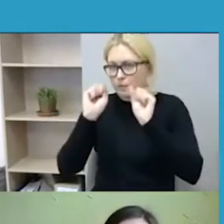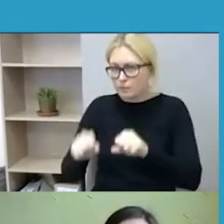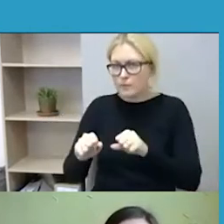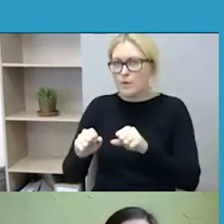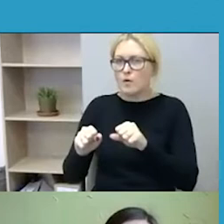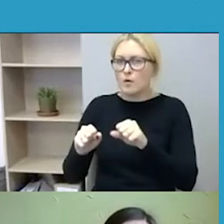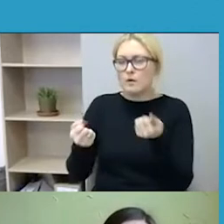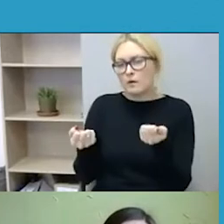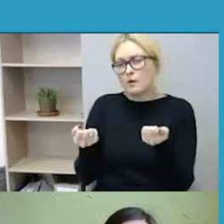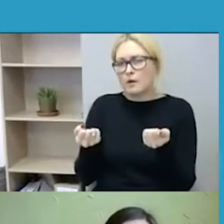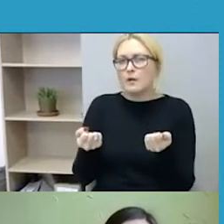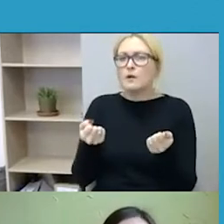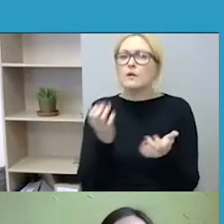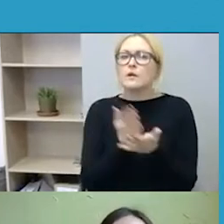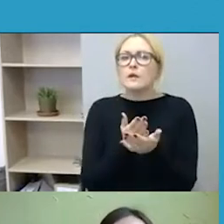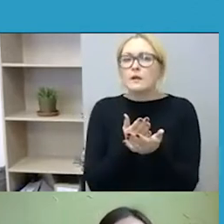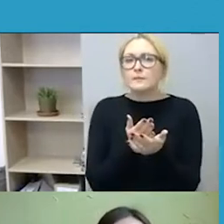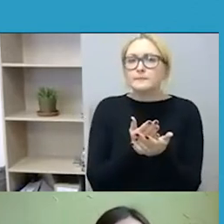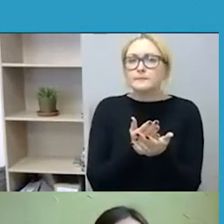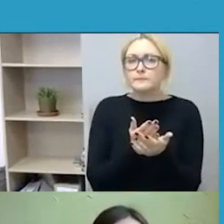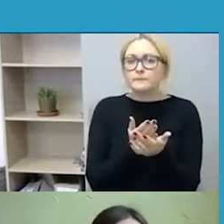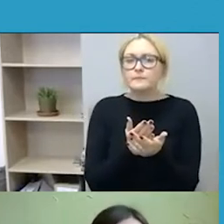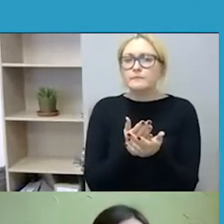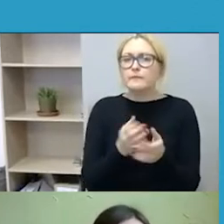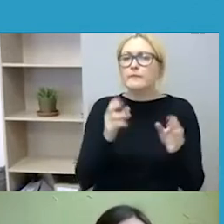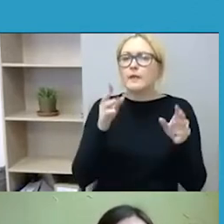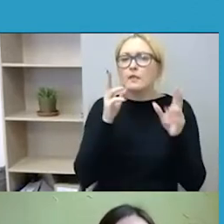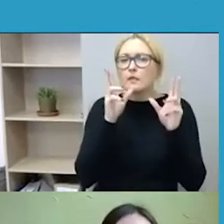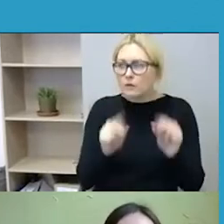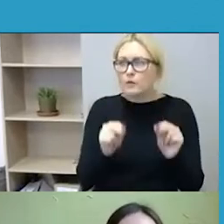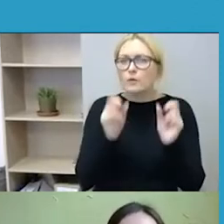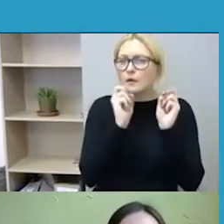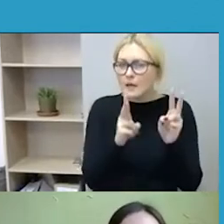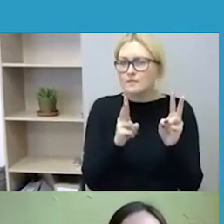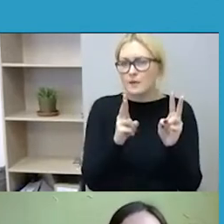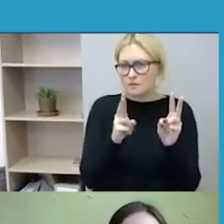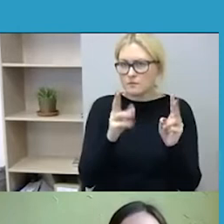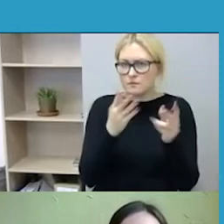Be to, realios grėsmės nustatymo kriterijus teismai ir nėra nustatę. Tai